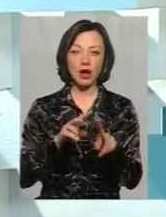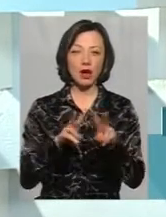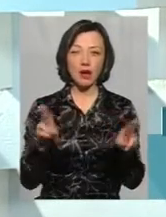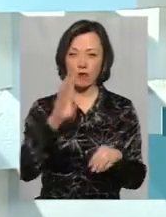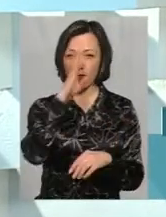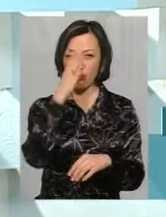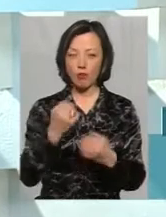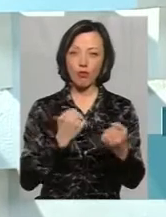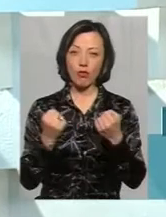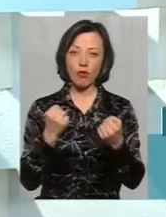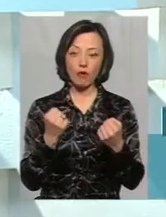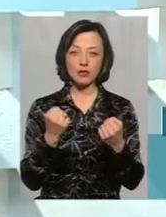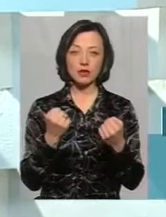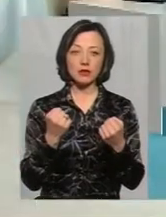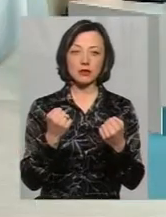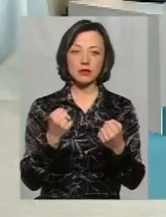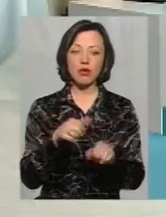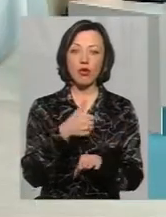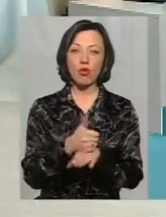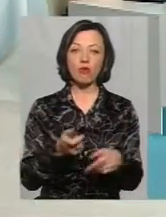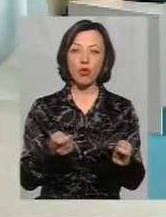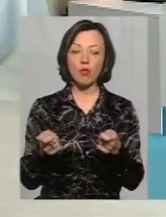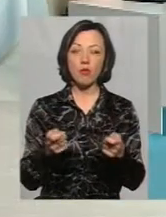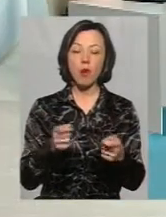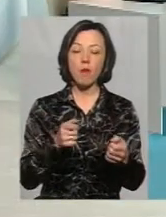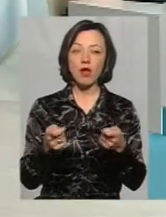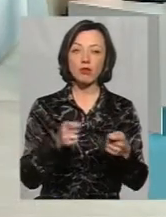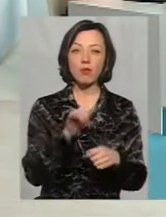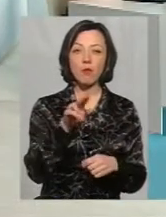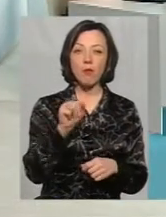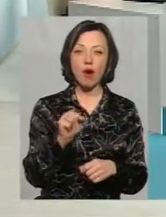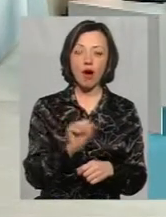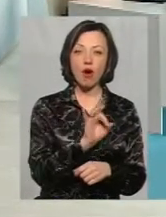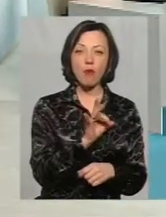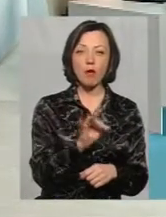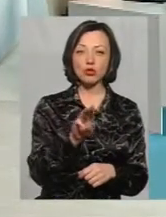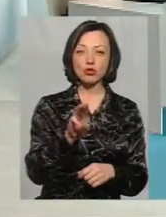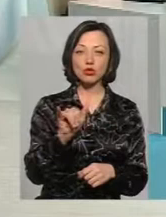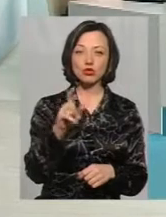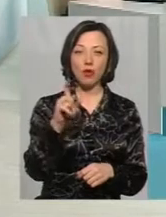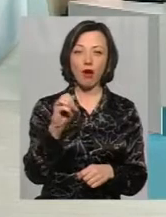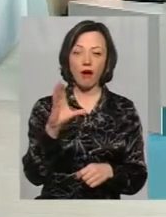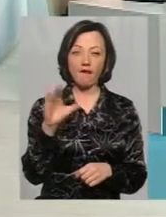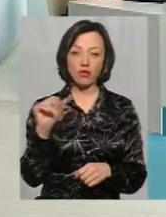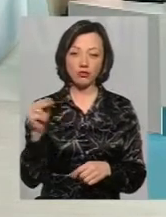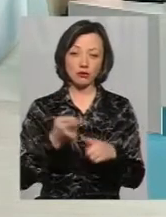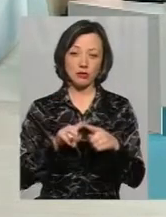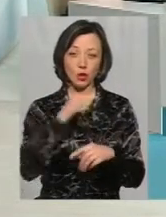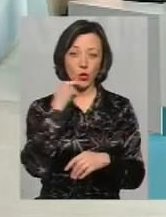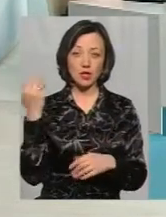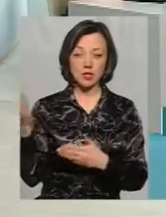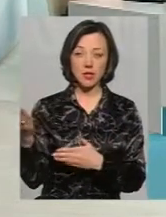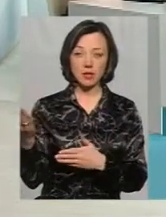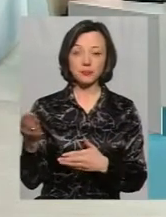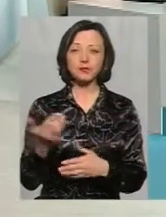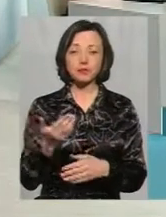яким боровся головнокомандович УПА Роман Шухевич. Росія, розумієте? Тобто люди мають розуміти